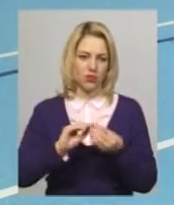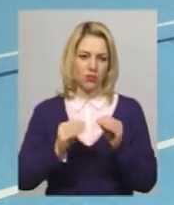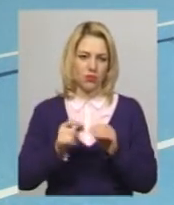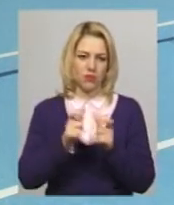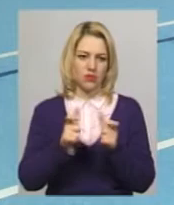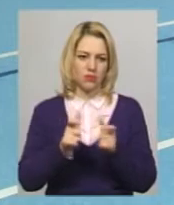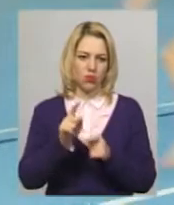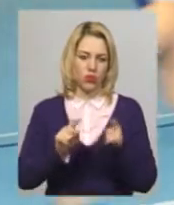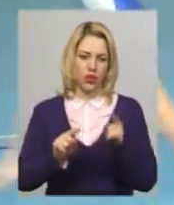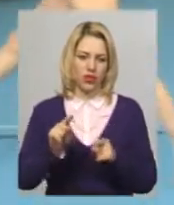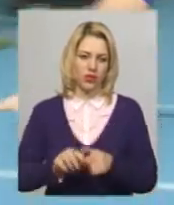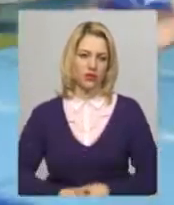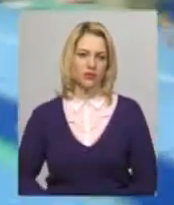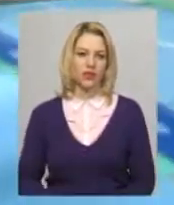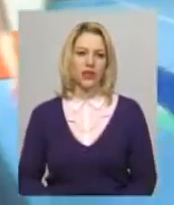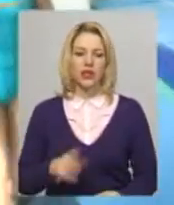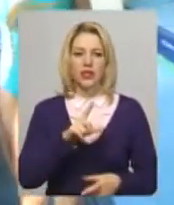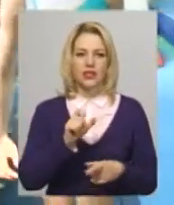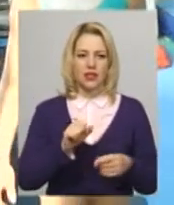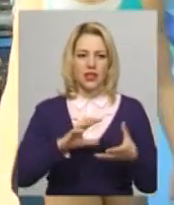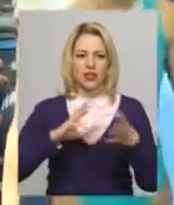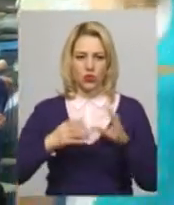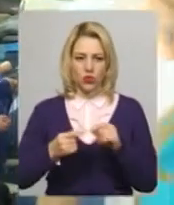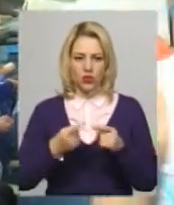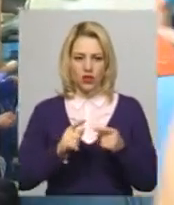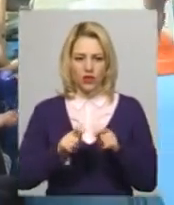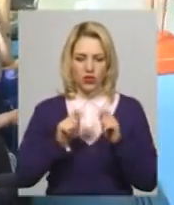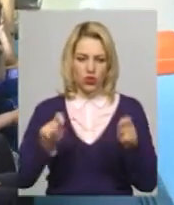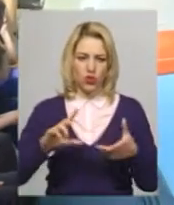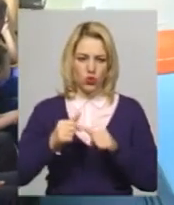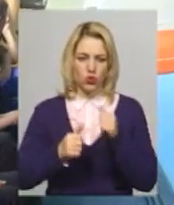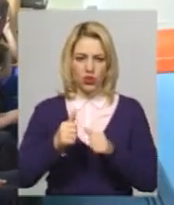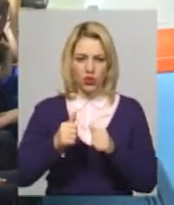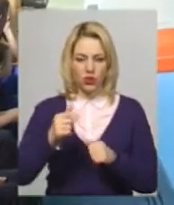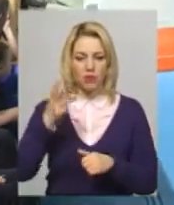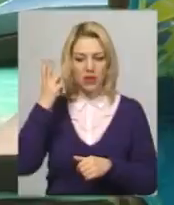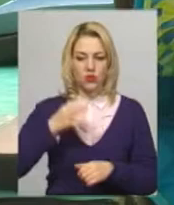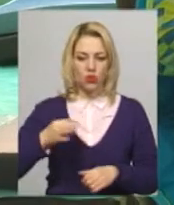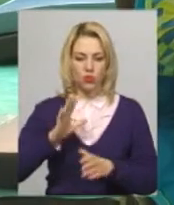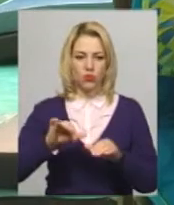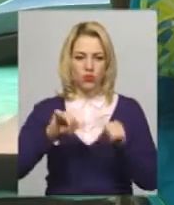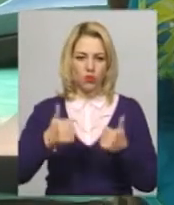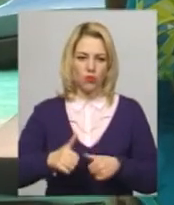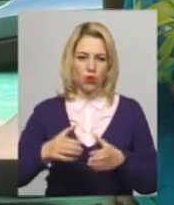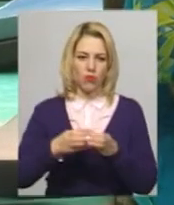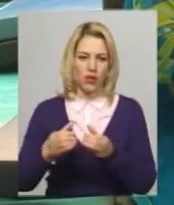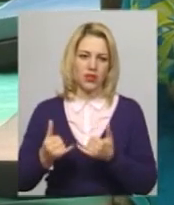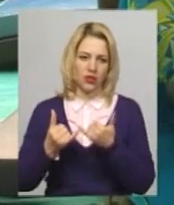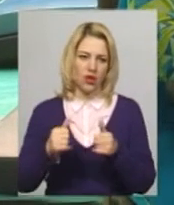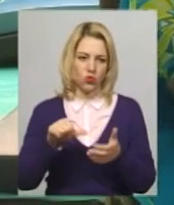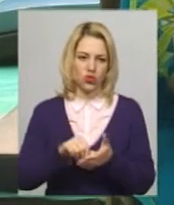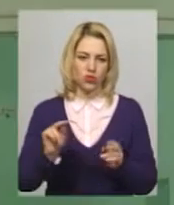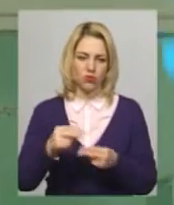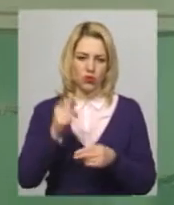білетами у деяких. За результатами відкритого турніру Хмельницької області з гіфротивної гімнастики, сформують команду для участі у чемпіонаті України.